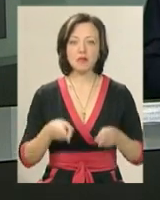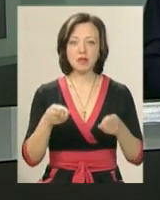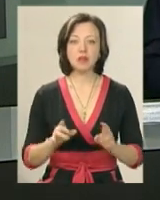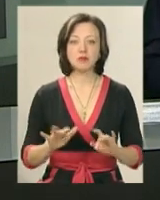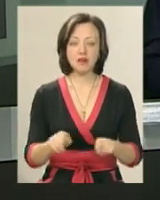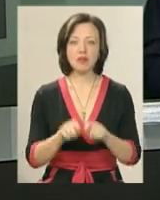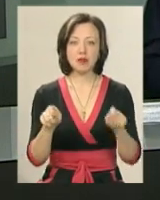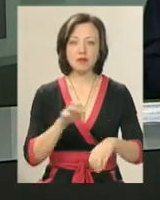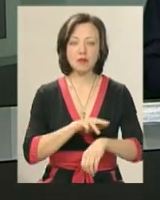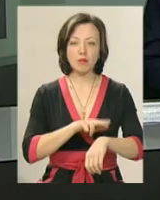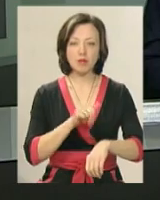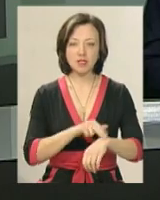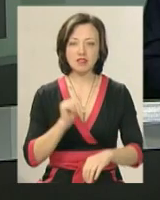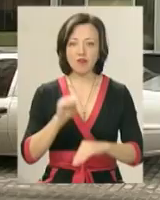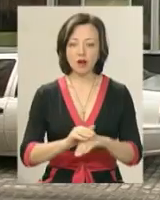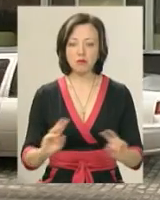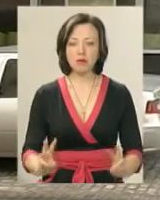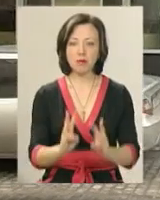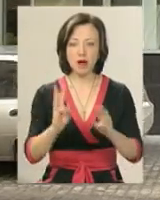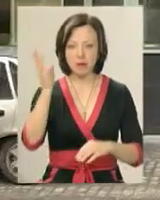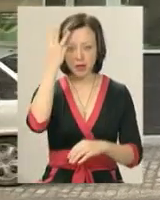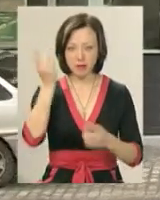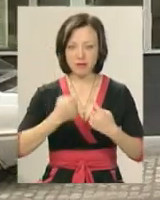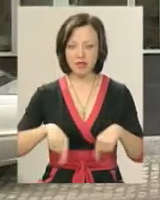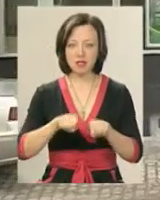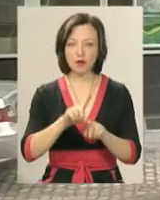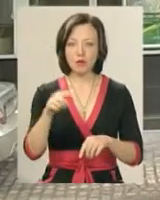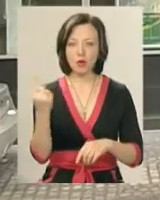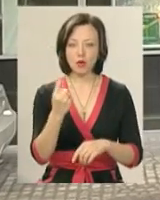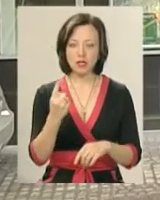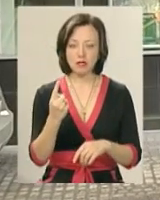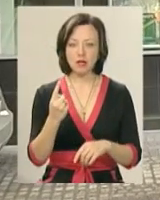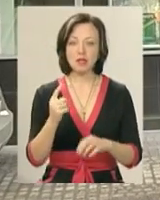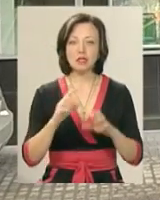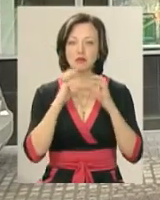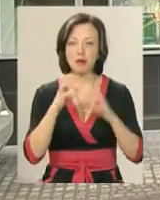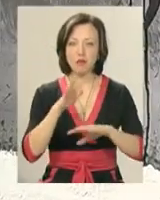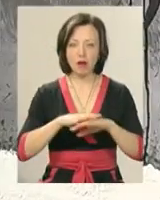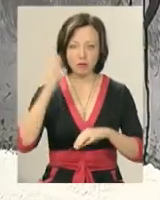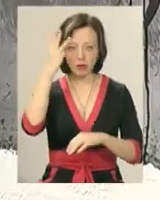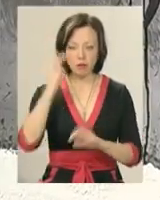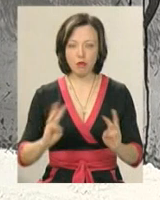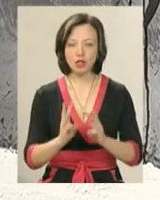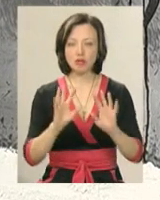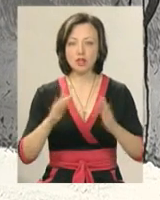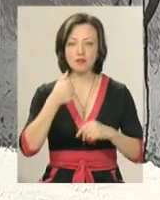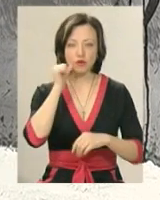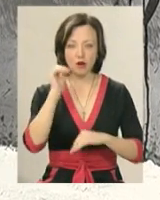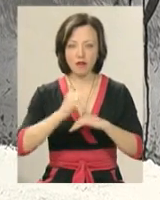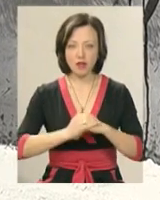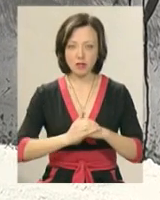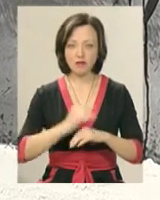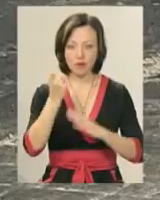відкрили правоохоронці за фактом підпалу Хмельницького відділення номер один Сбербанку, що в обласному центрі. Про пожежу, що сталося вчора